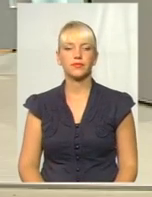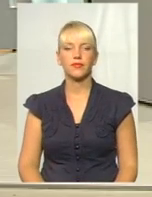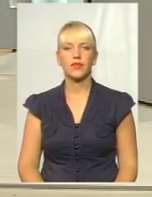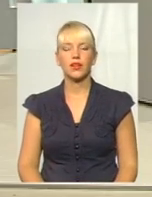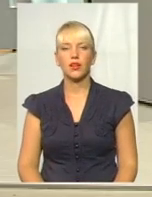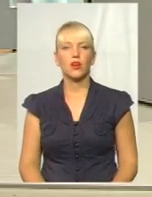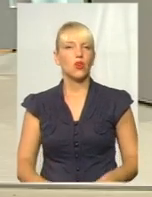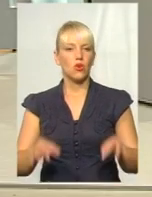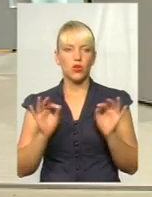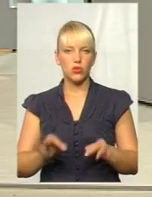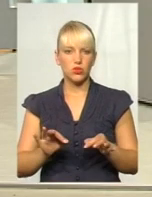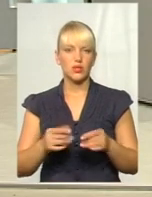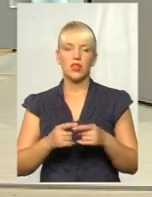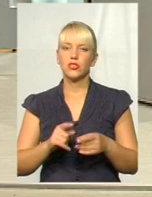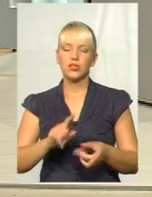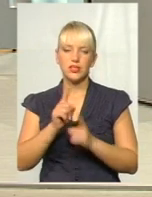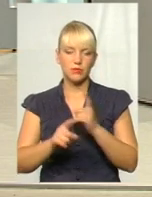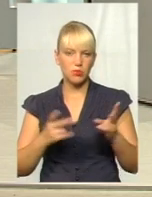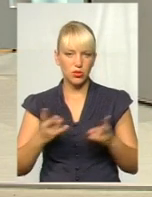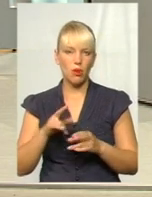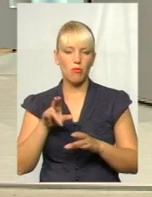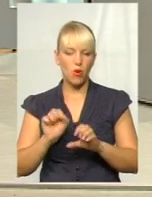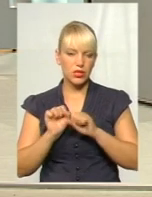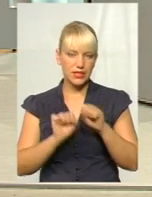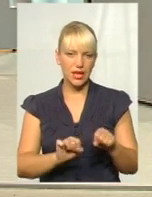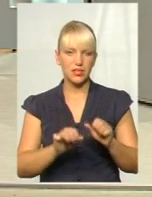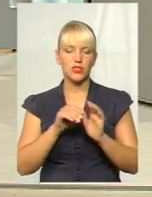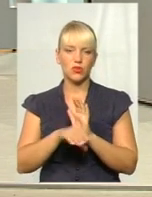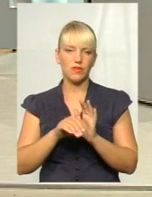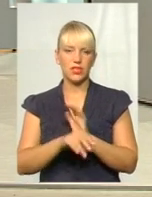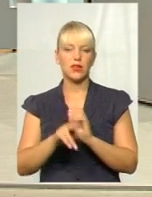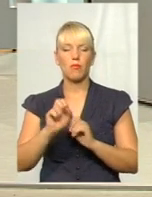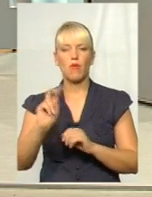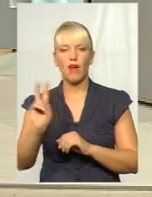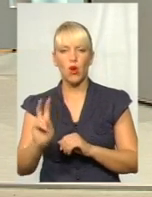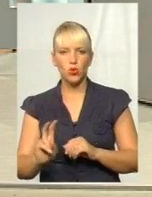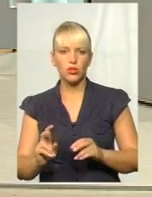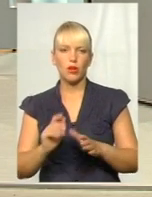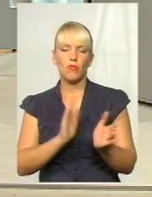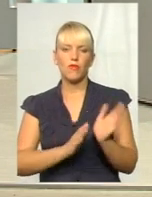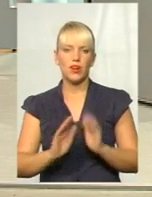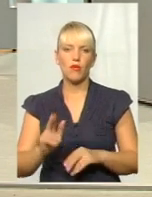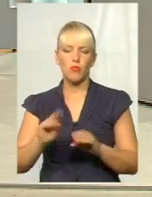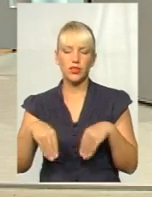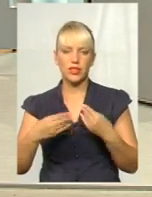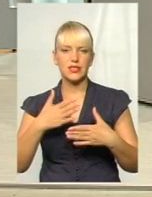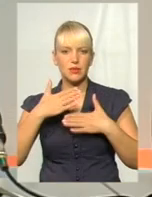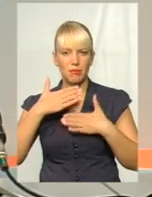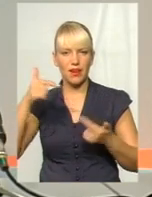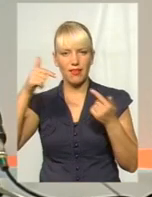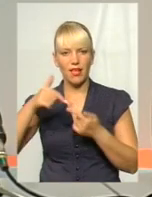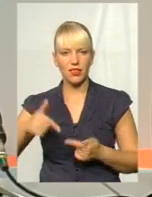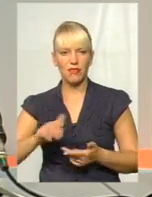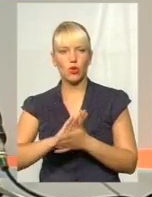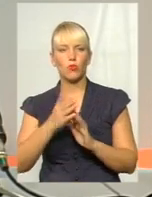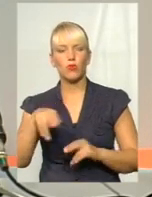Однозначно зміни потрібні і по захисту інвестора, і по валютному регулюванню, і по наданні сприятливих умов щодо завезення